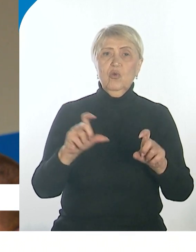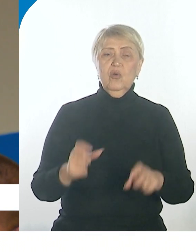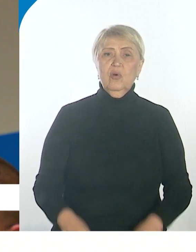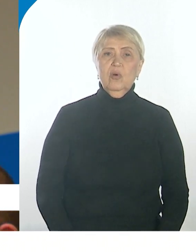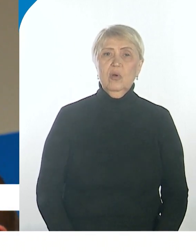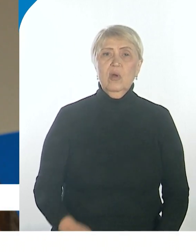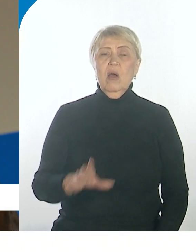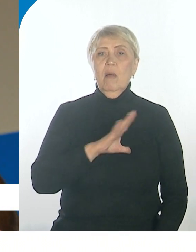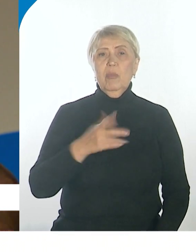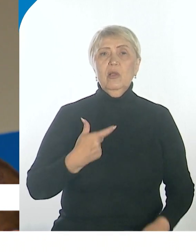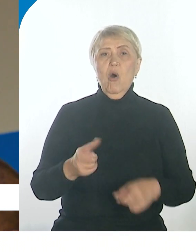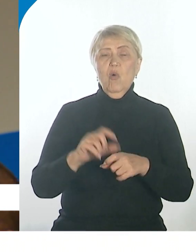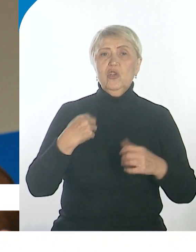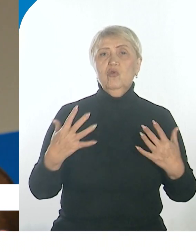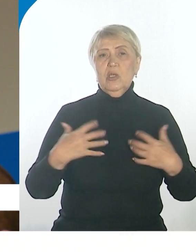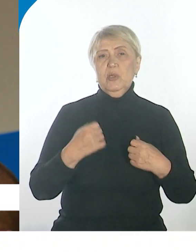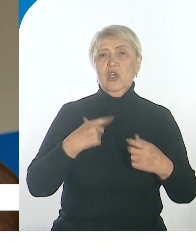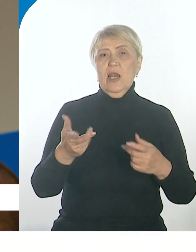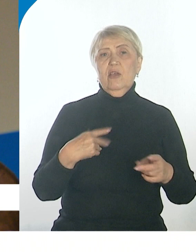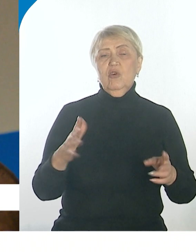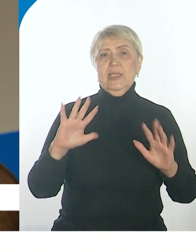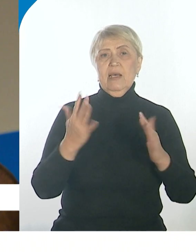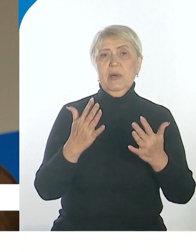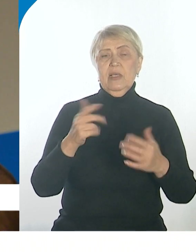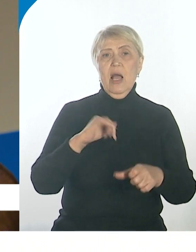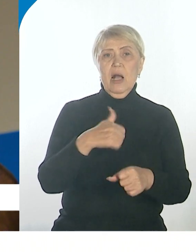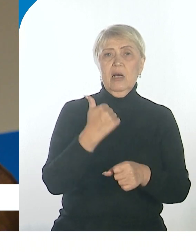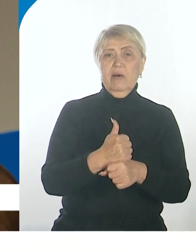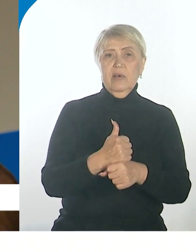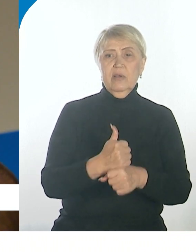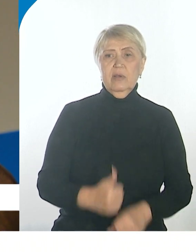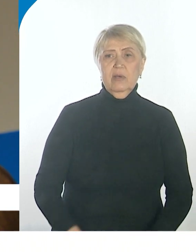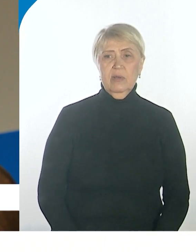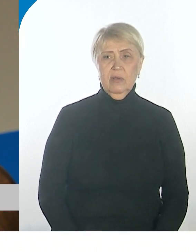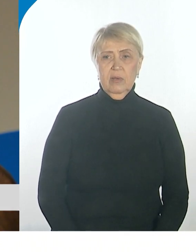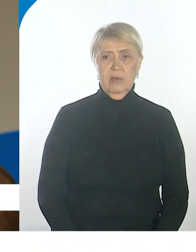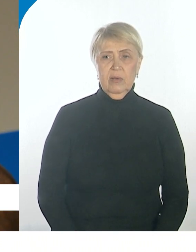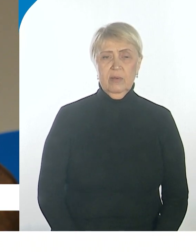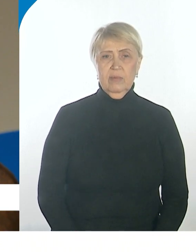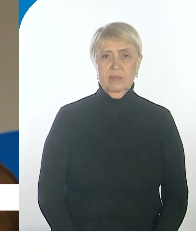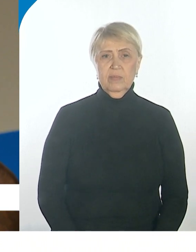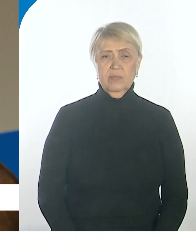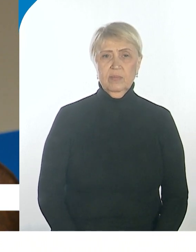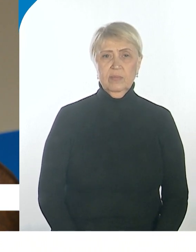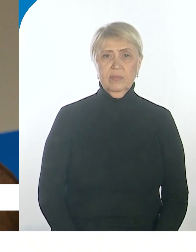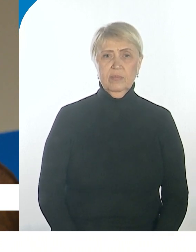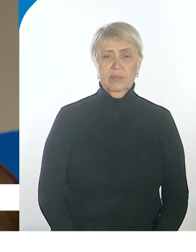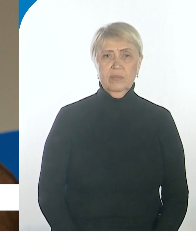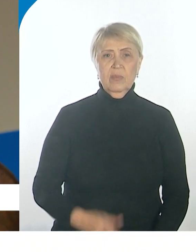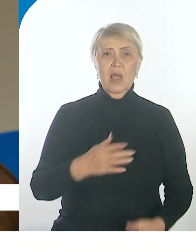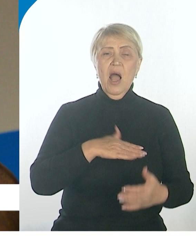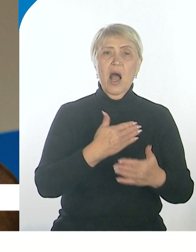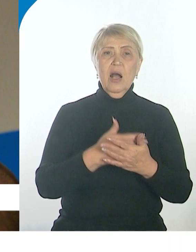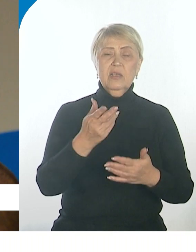события. Но глава нашего района, Осипова Изабелла Валентиновна, активно